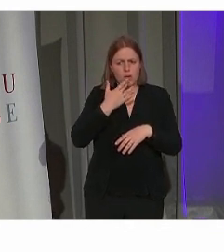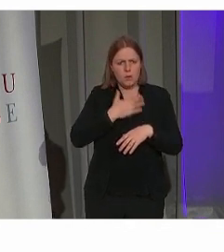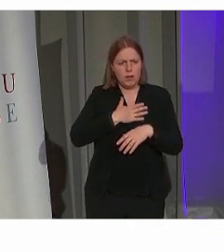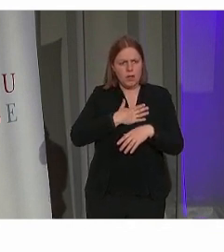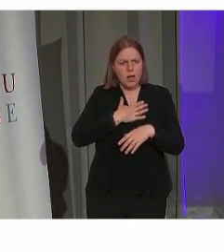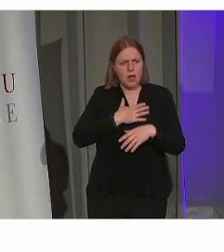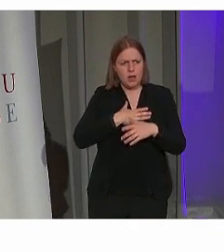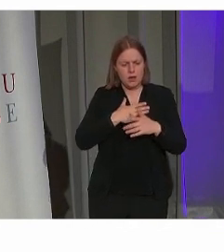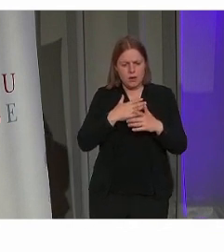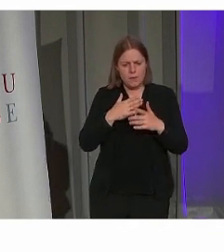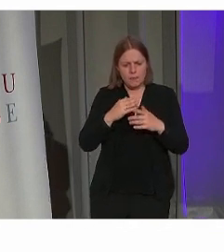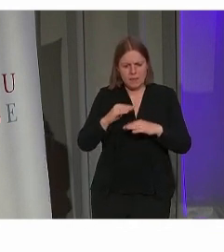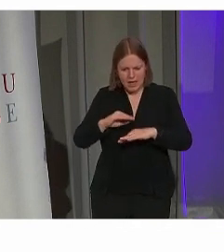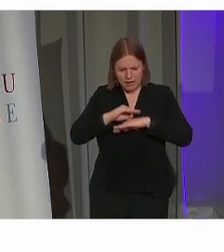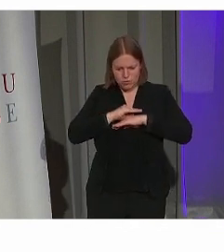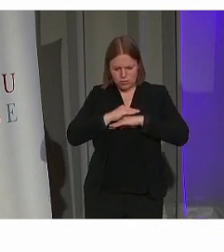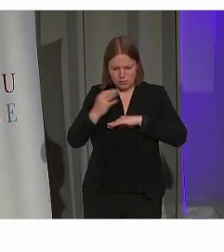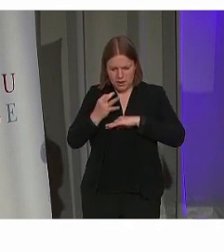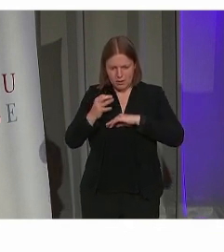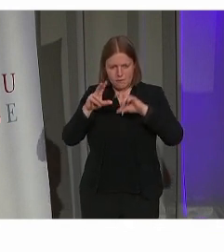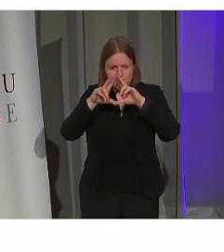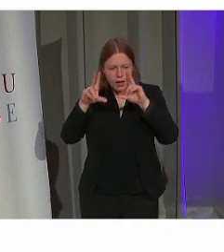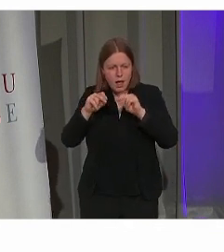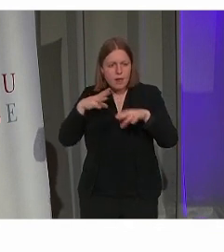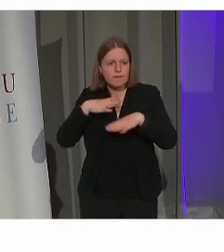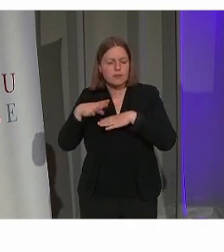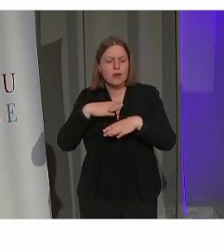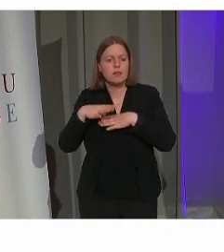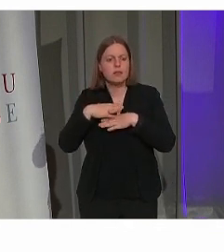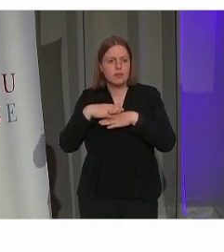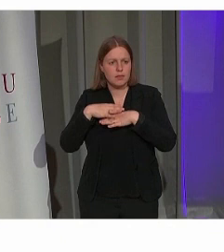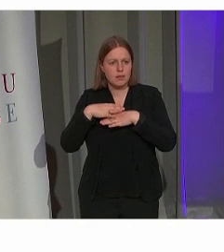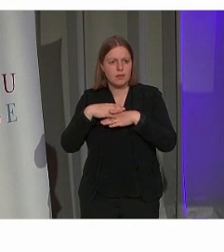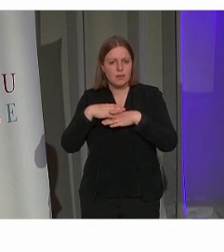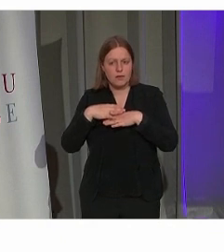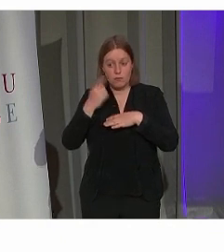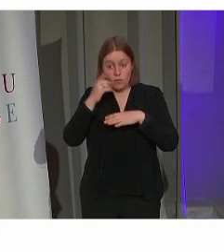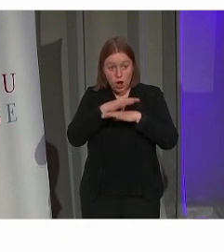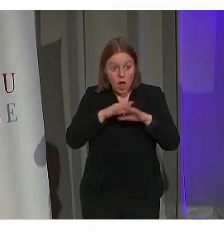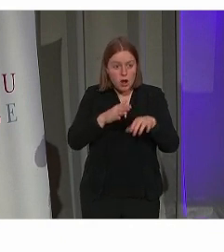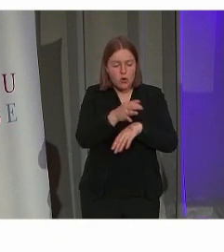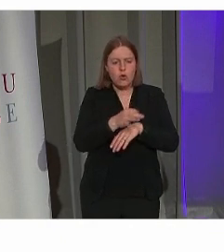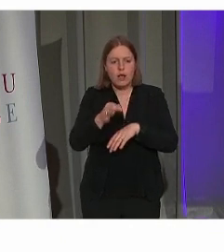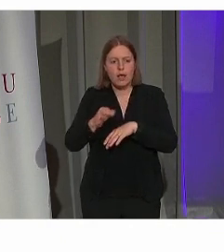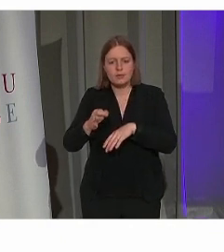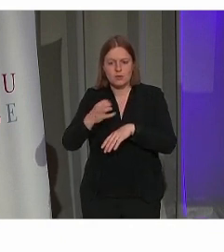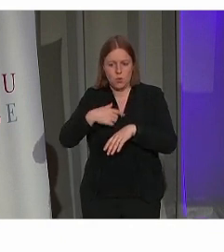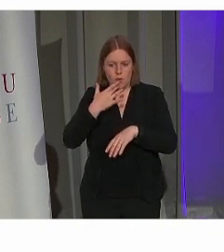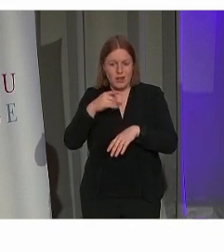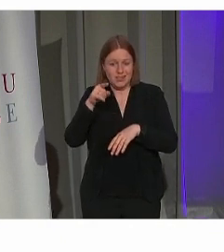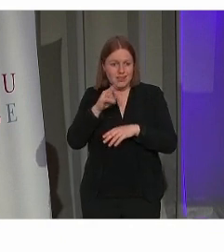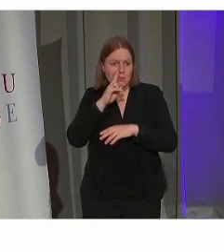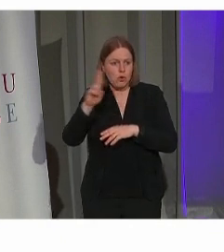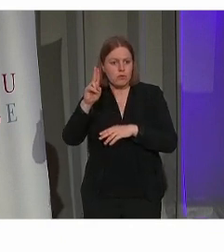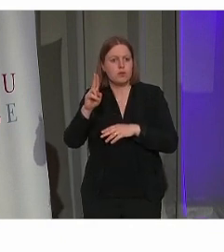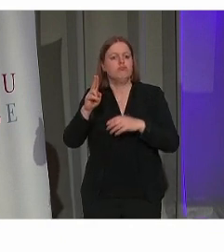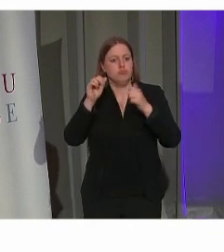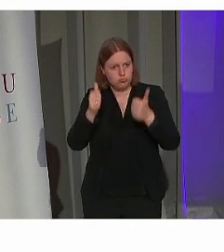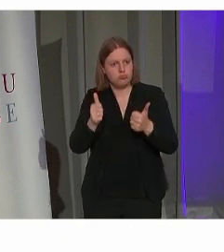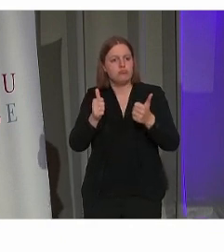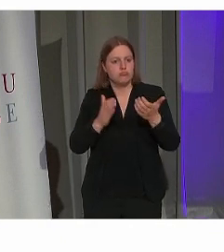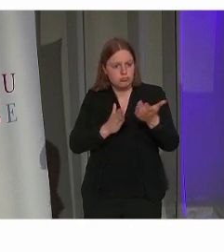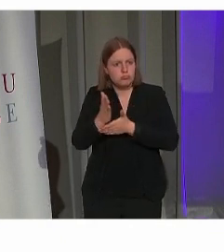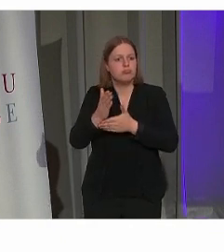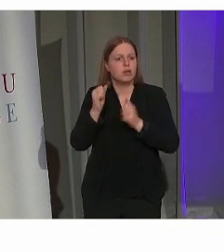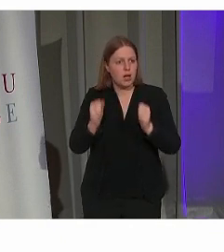benadering van erfgoedgaarde over verhalen vertellen. En eigenlijk willen we op al onze locaties deze belofte kunnen hardmaken. Ik ga er ineens